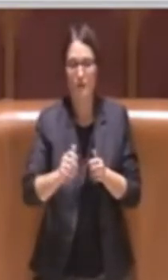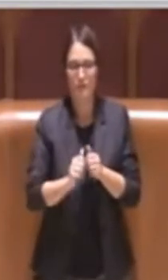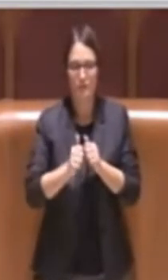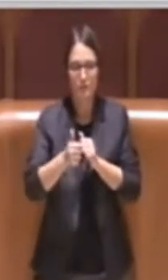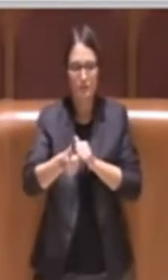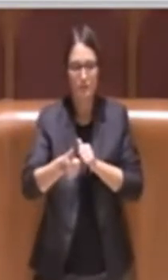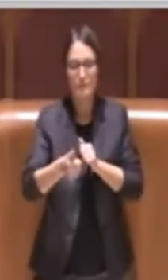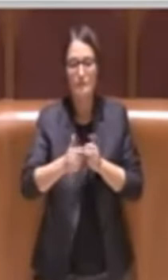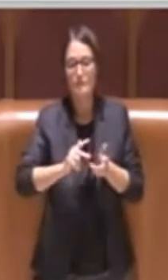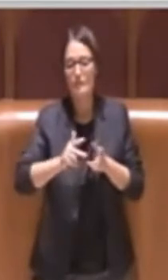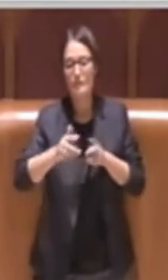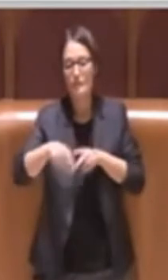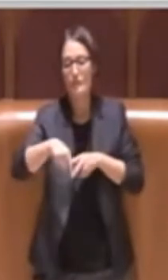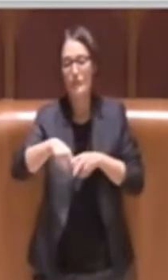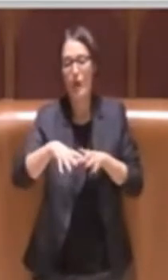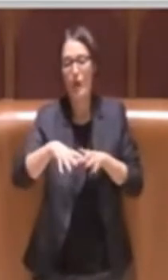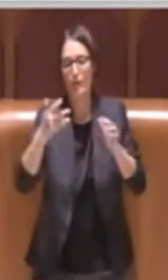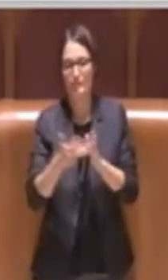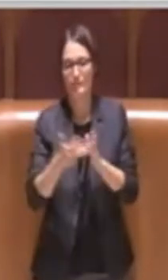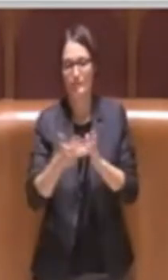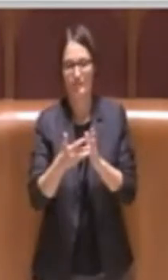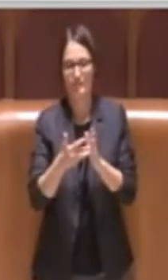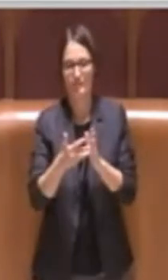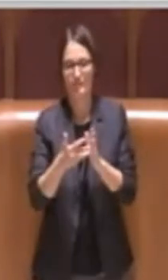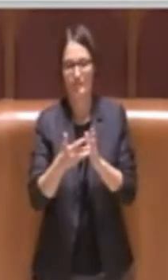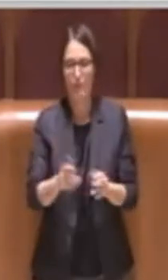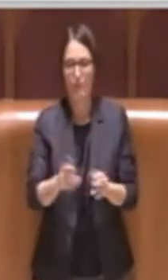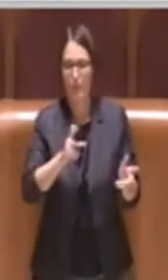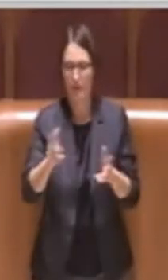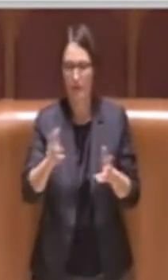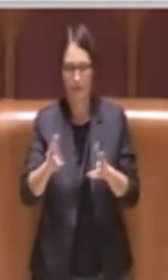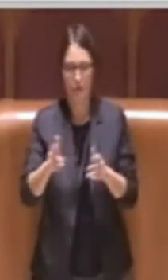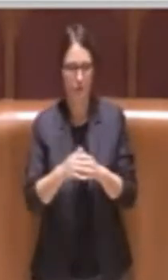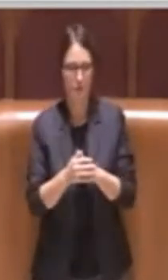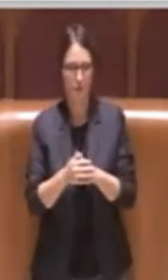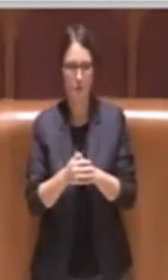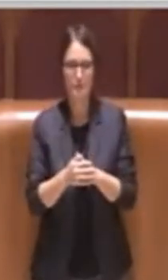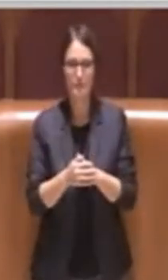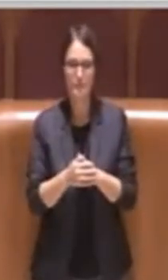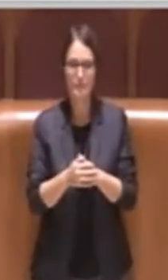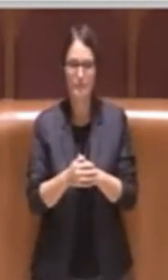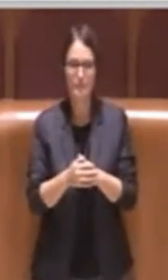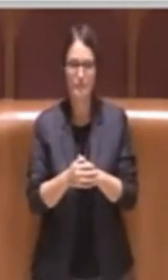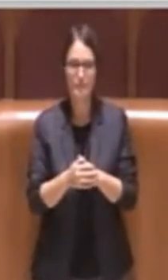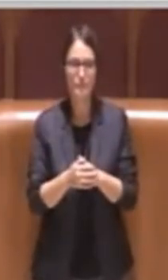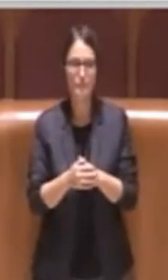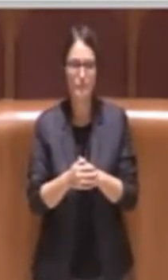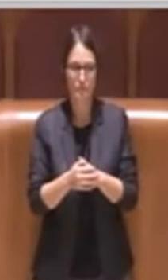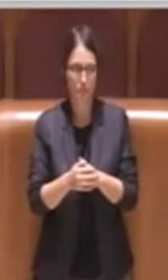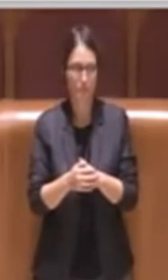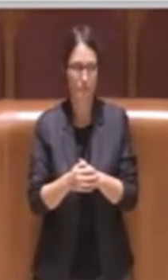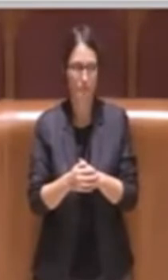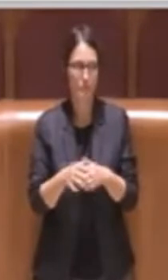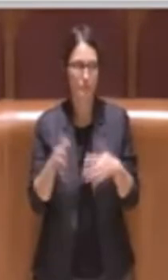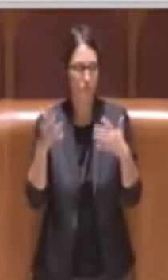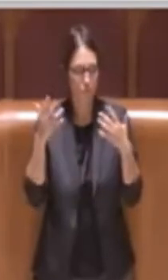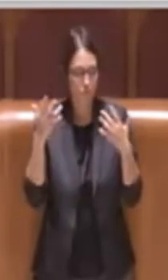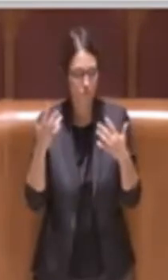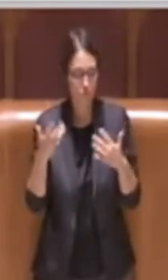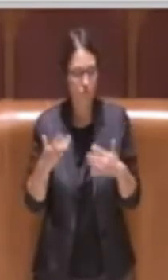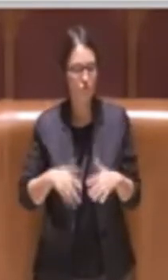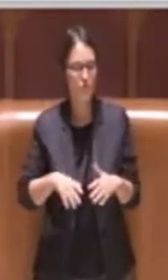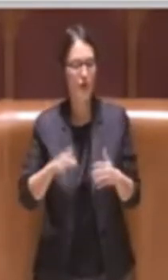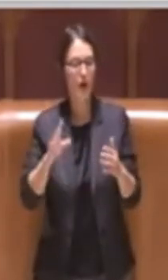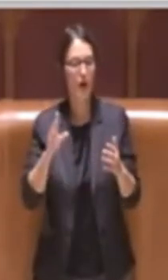disagi pesanti in termini di mobilità. C'è stato già un confronto con